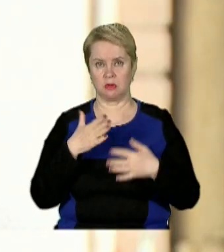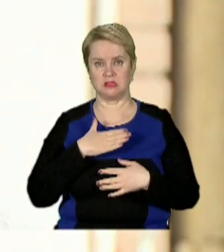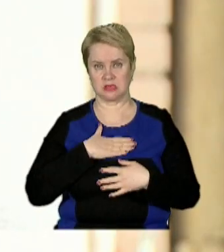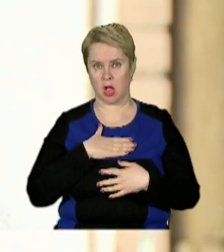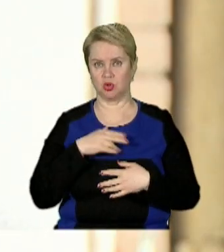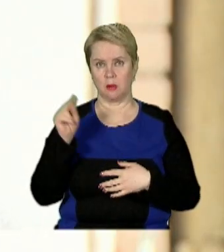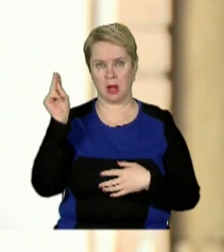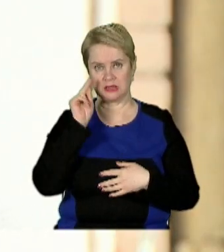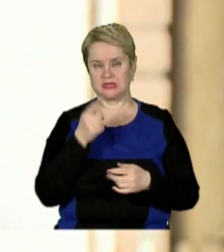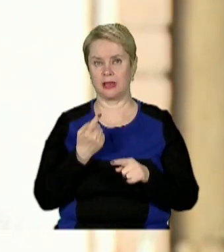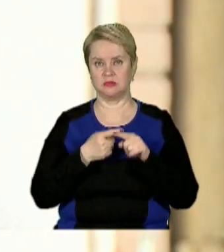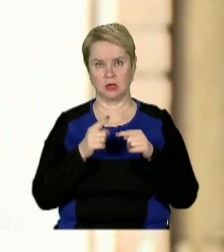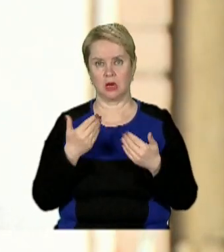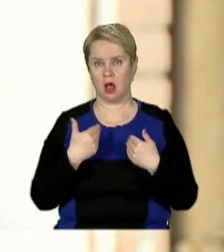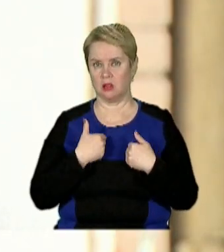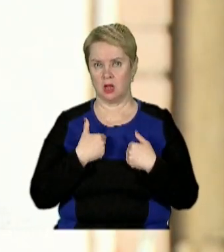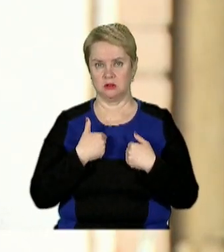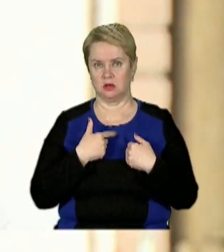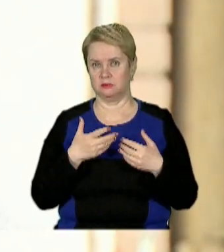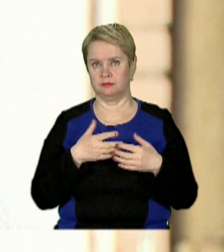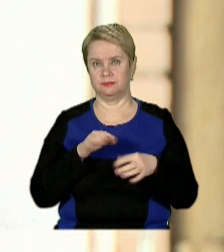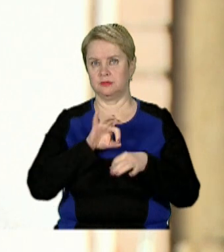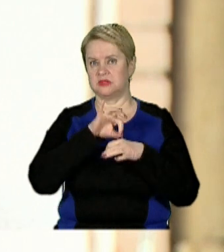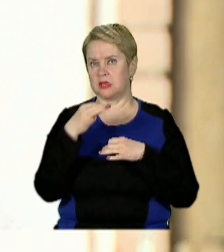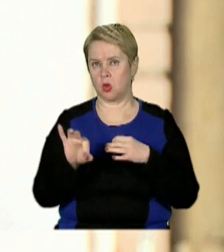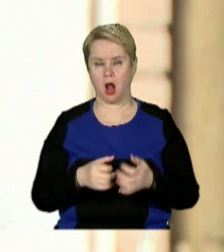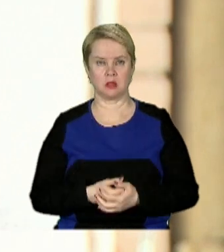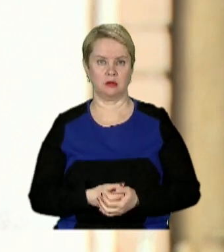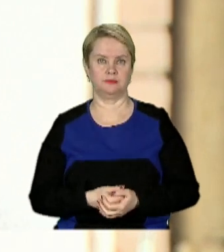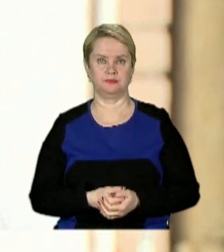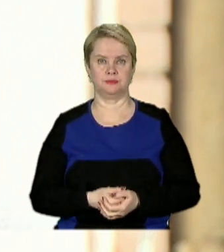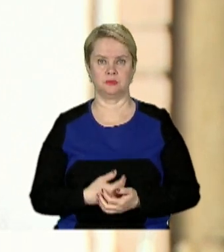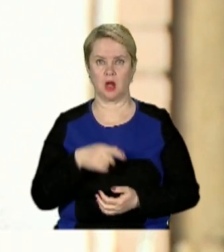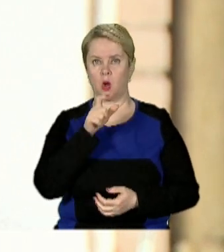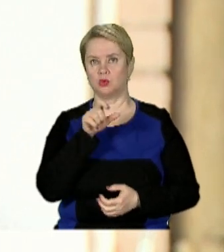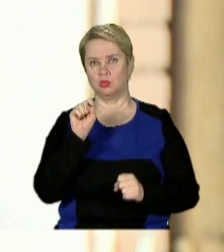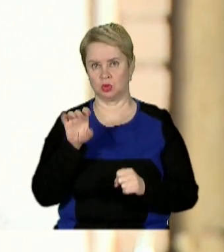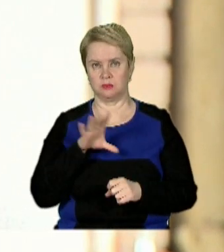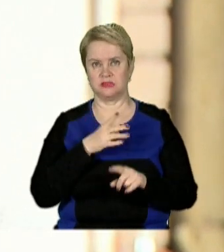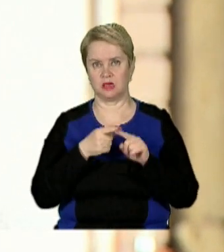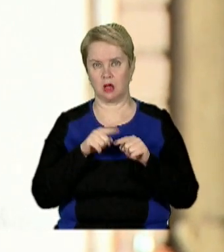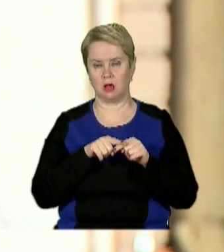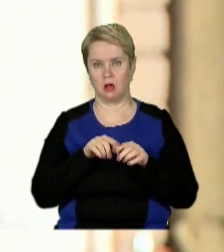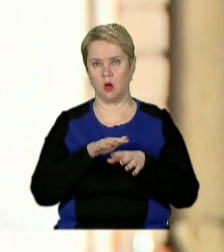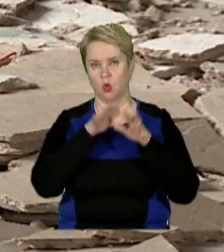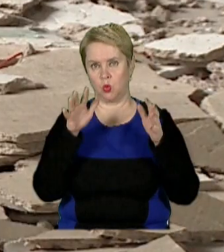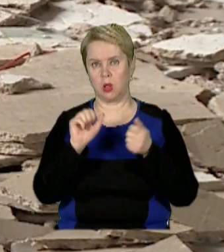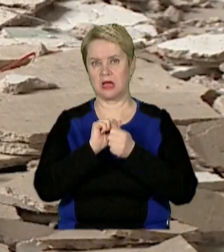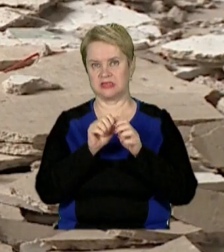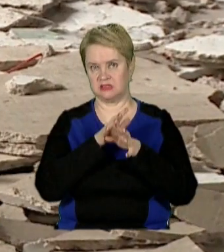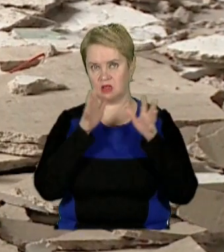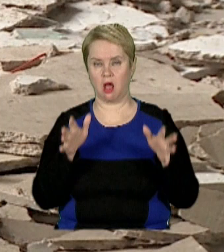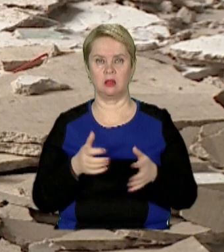нашим ліцеєм, це для нас незагойна рана. Для когось, може, це груда цегли,